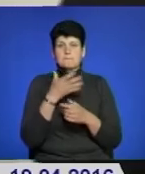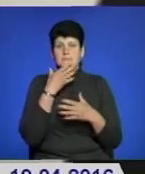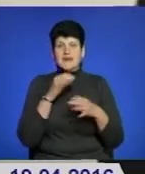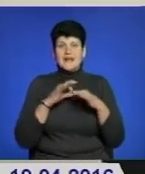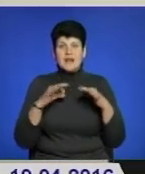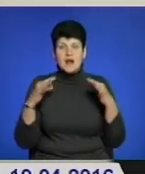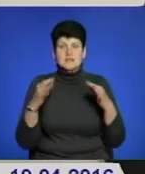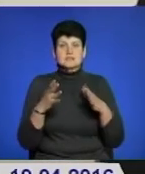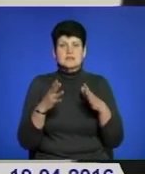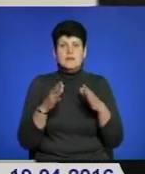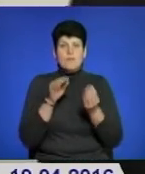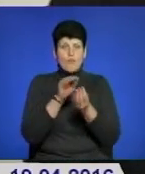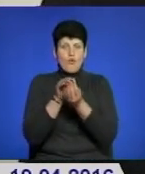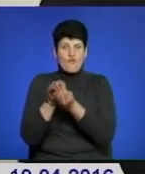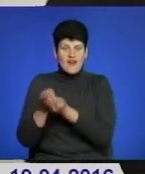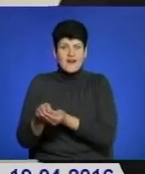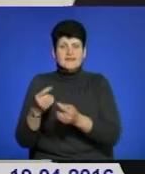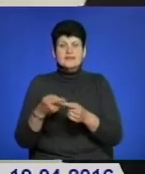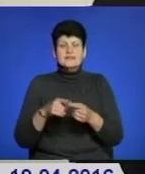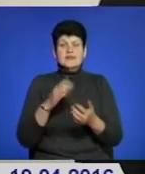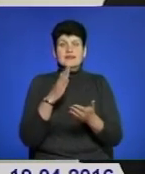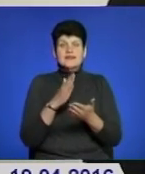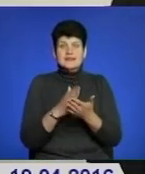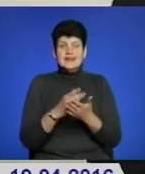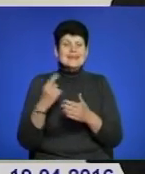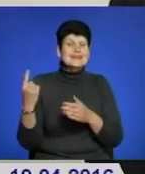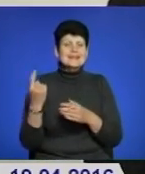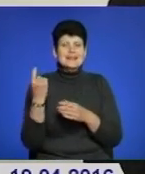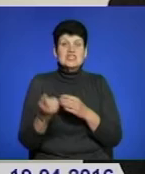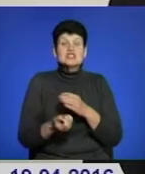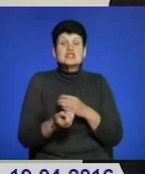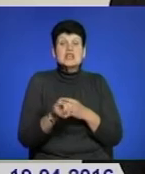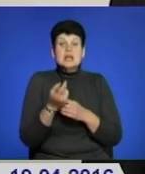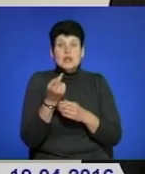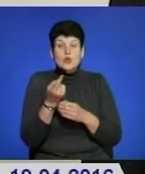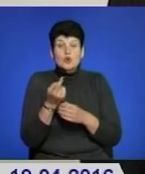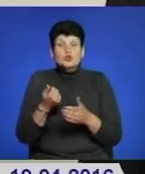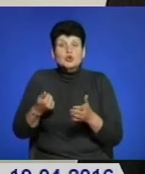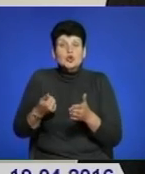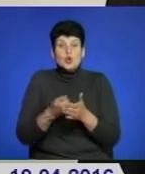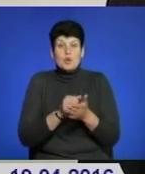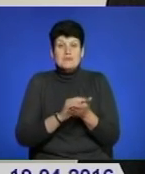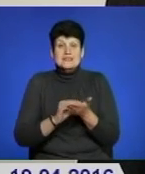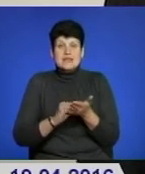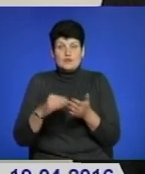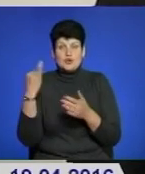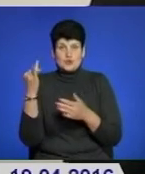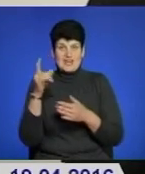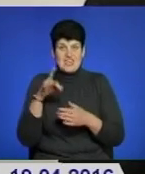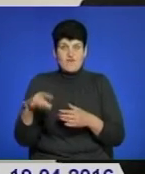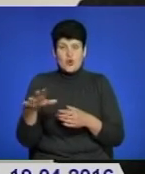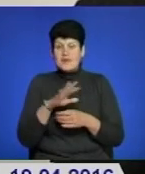ці поховання – це є єдине джерело з дописемної історії Європи. Я не помилився,